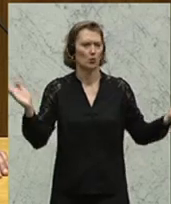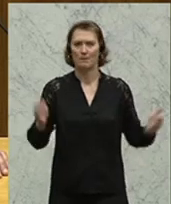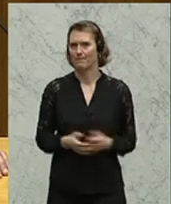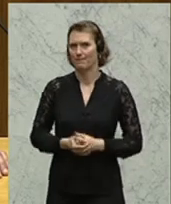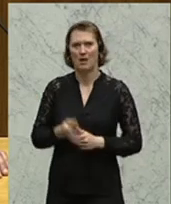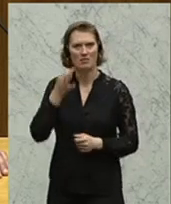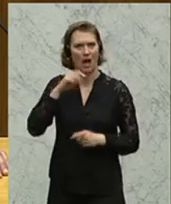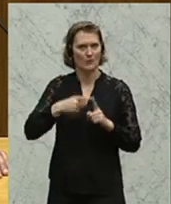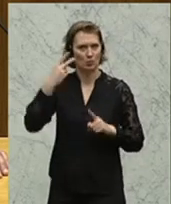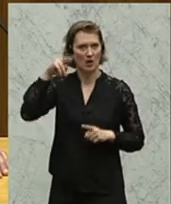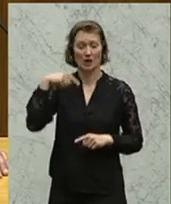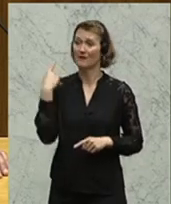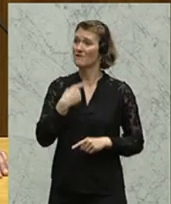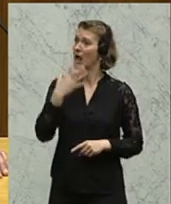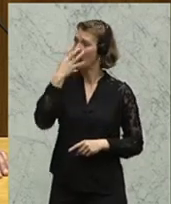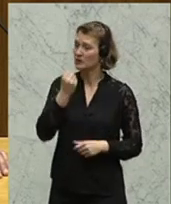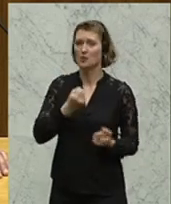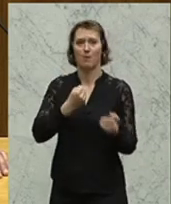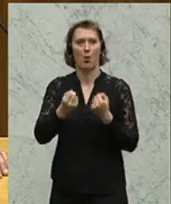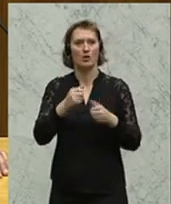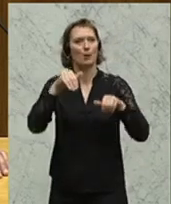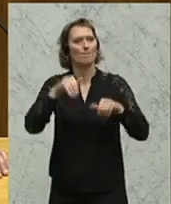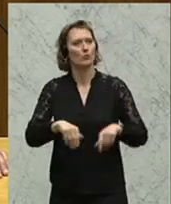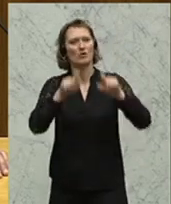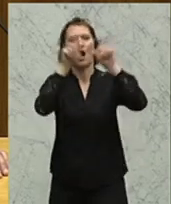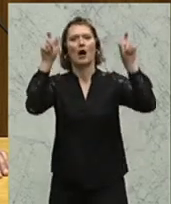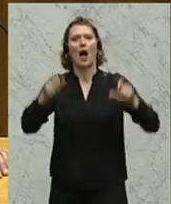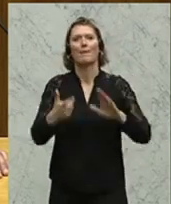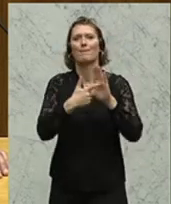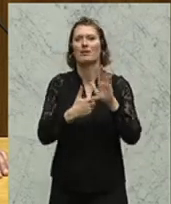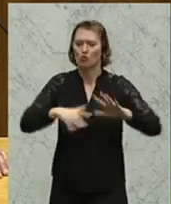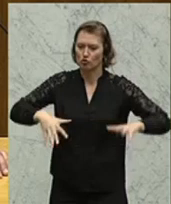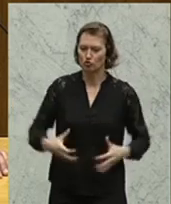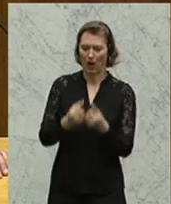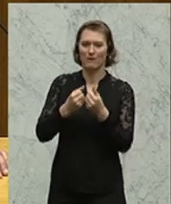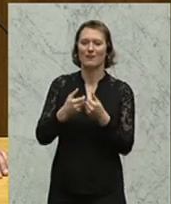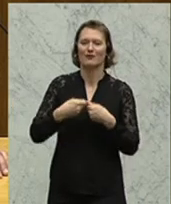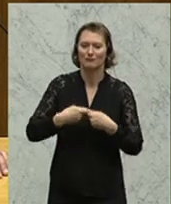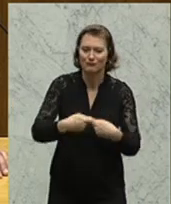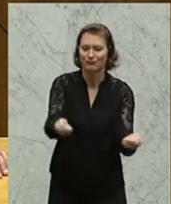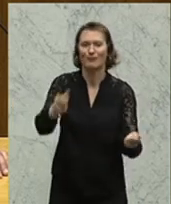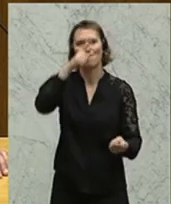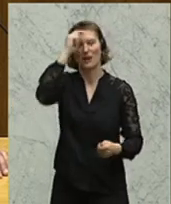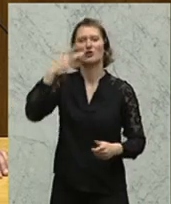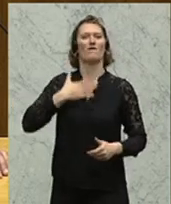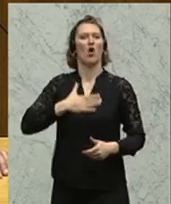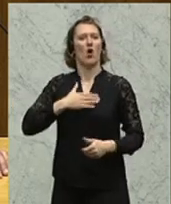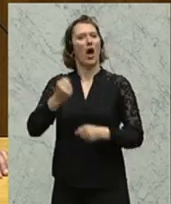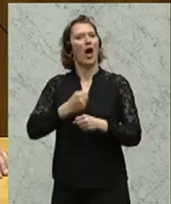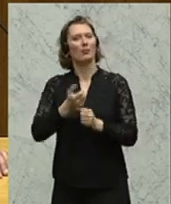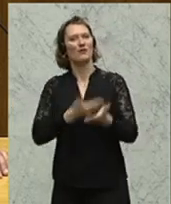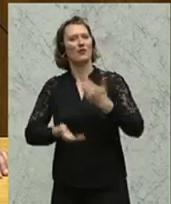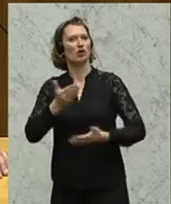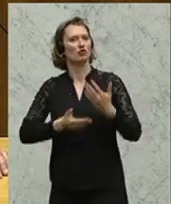der Auftrag einer seriösen Politik. Wir müssen doch Rahmenbedingungen schaffen, die es den Menschen erleichtern, dass sie erfolgreich sind in der